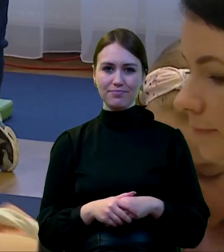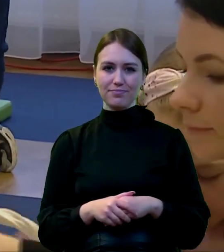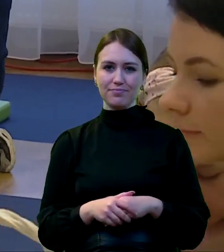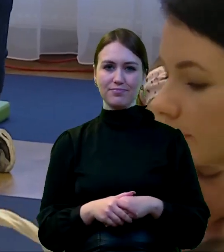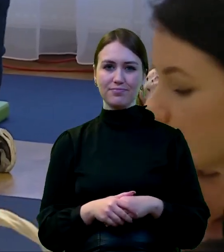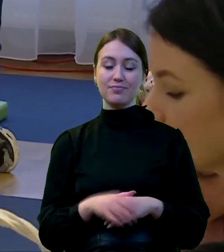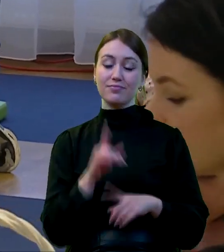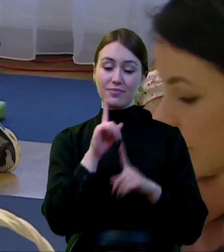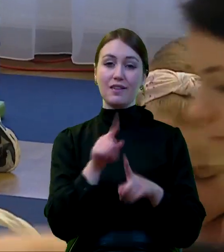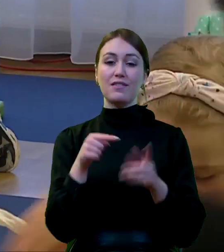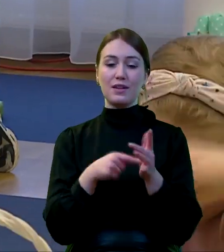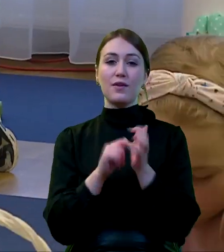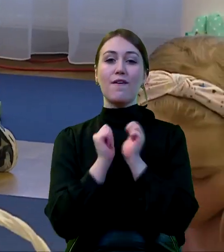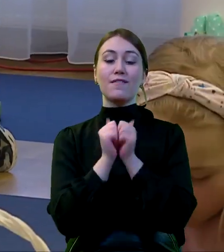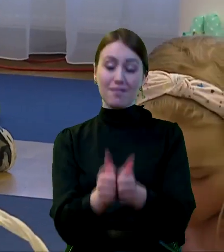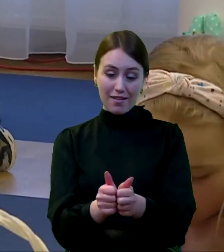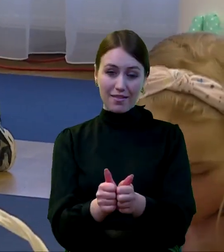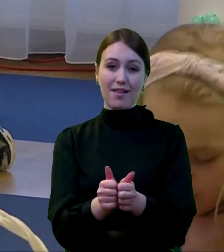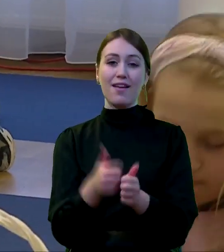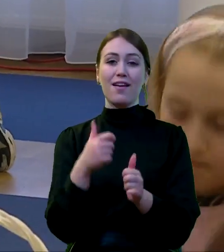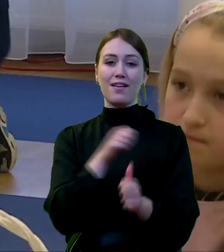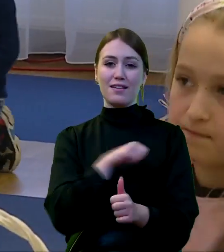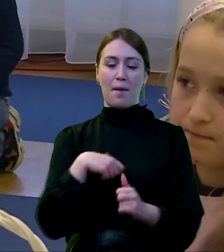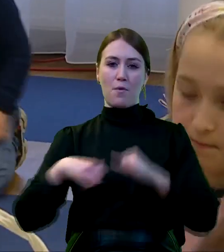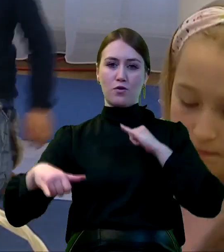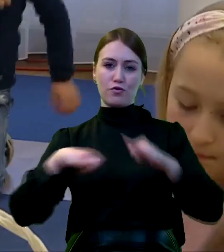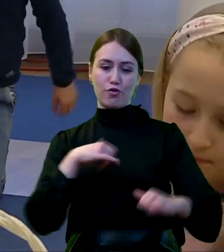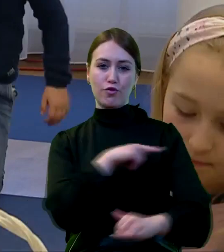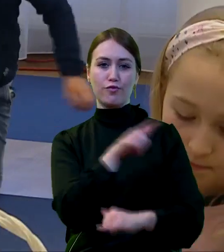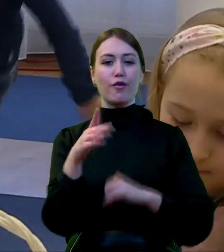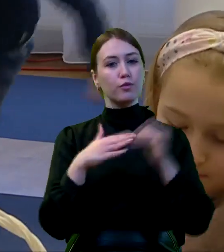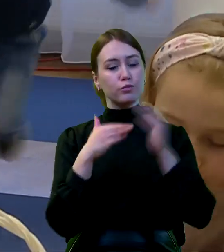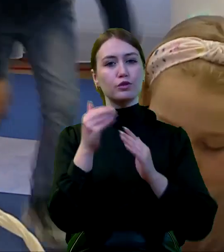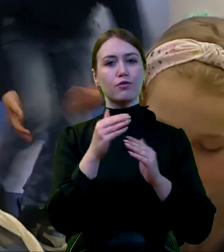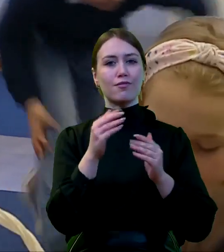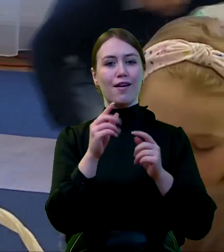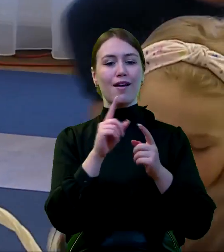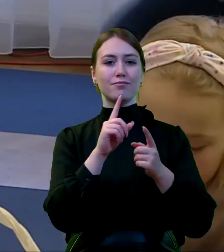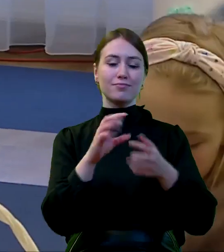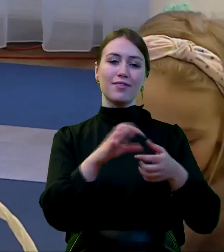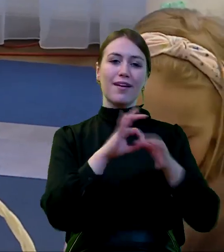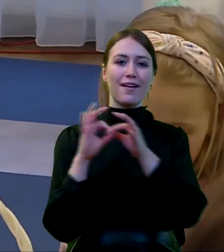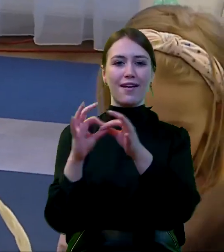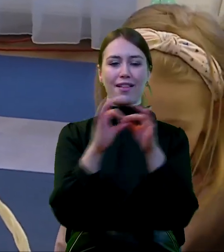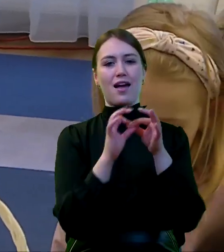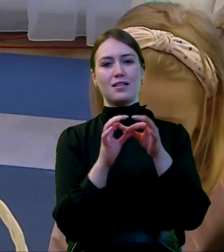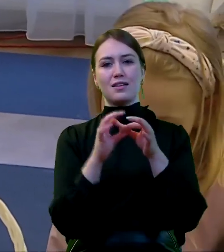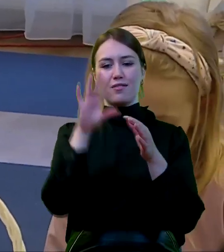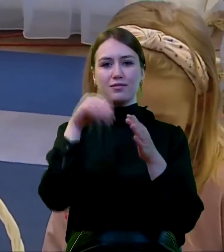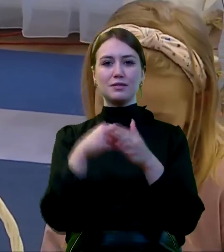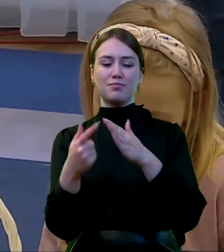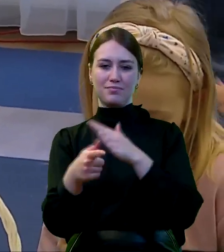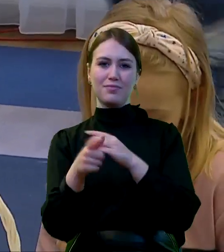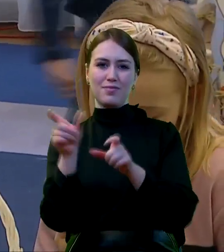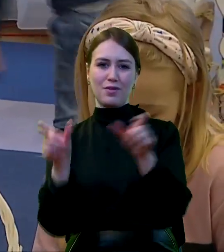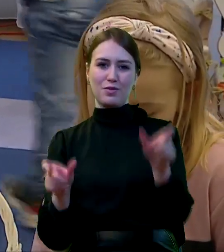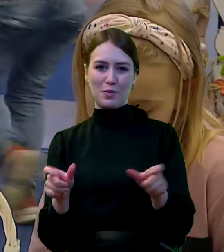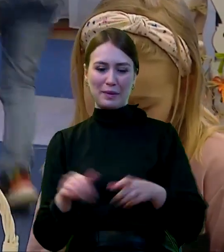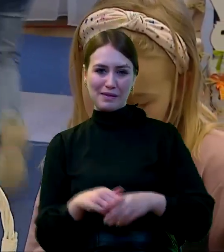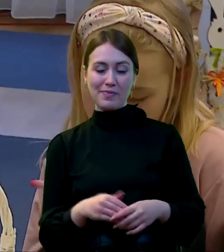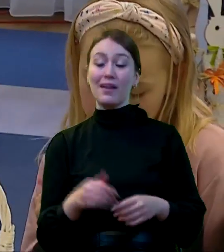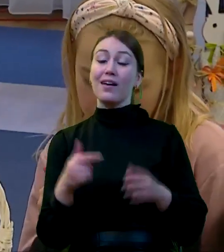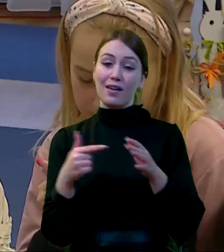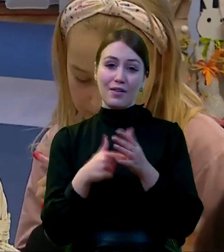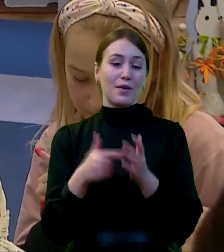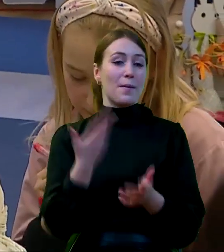samorządów. Właśnie w budowaniu też takich relacjach z podmiotami ekonomii społecznej, co też dla